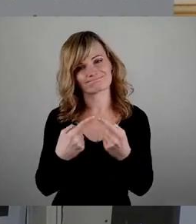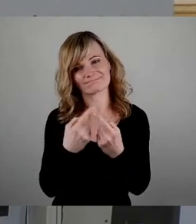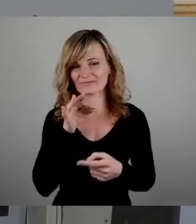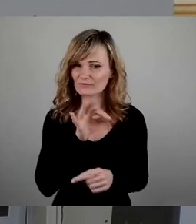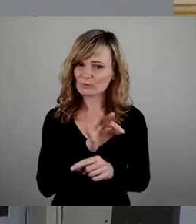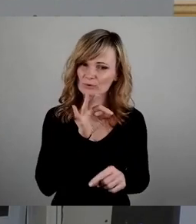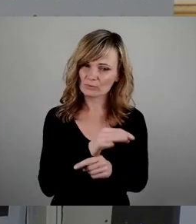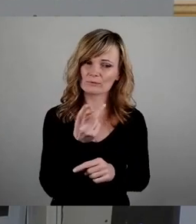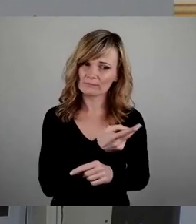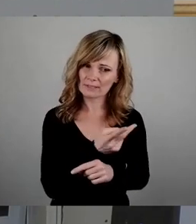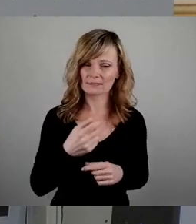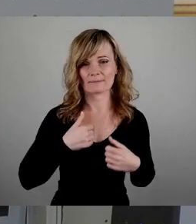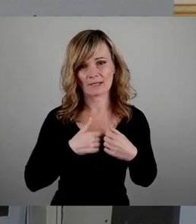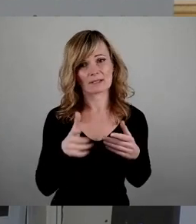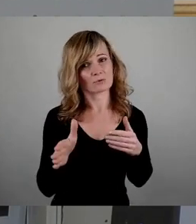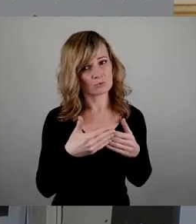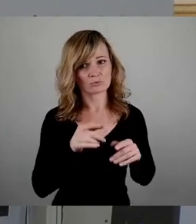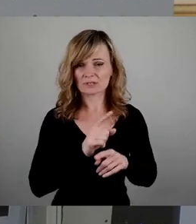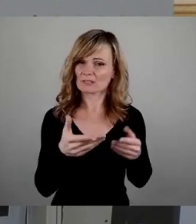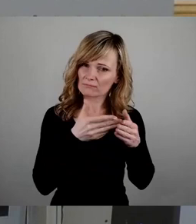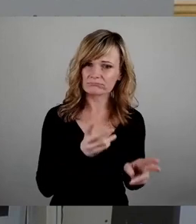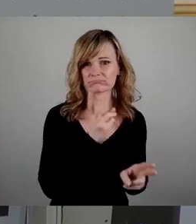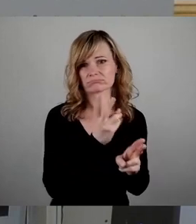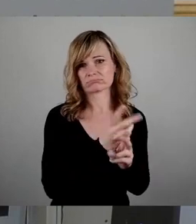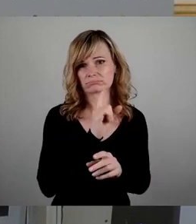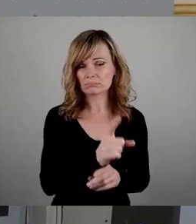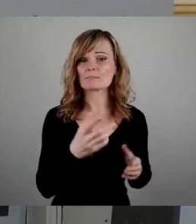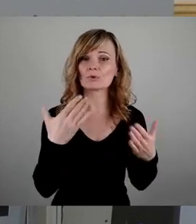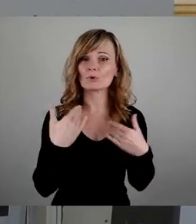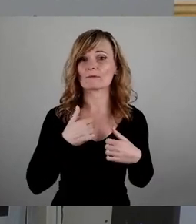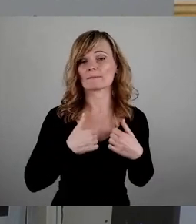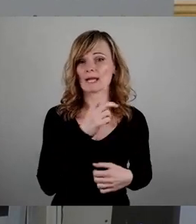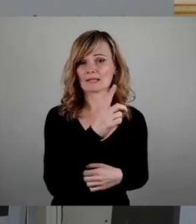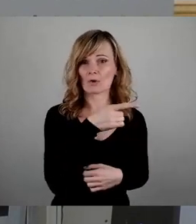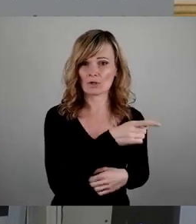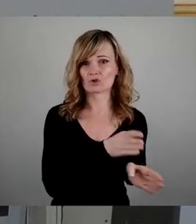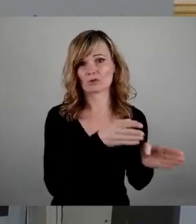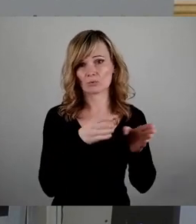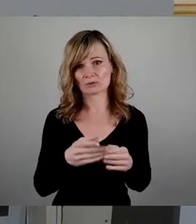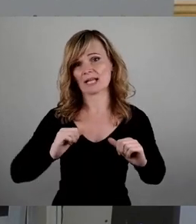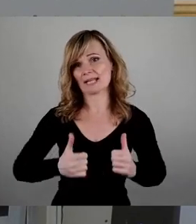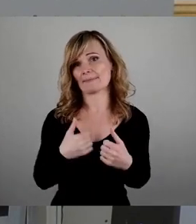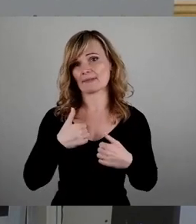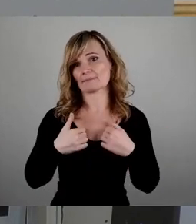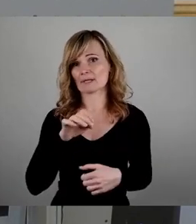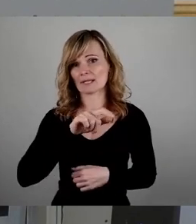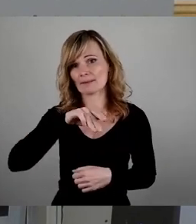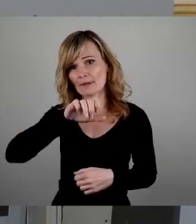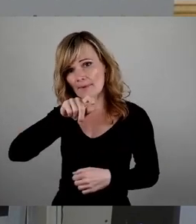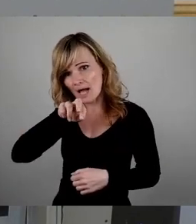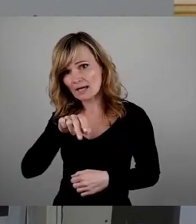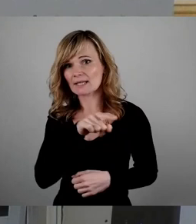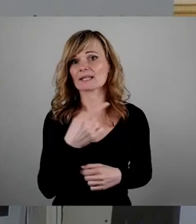dass wir diese Bäder im Dresdner Westen, das Luftbad in Dölchen und das Erlebnisbad Elbermare in